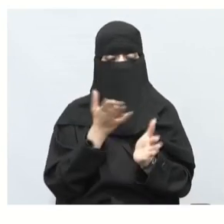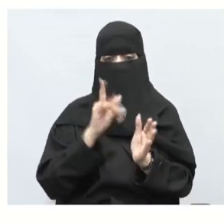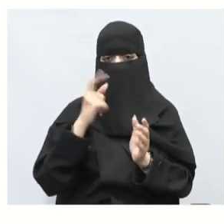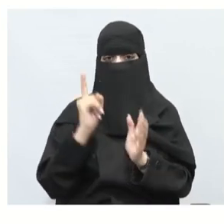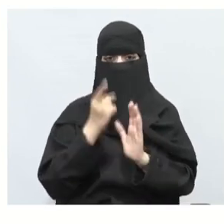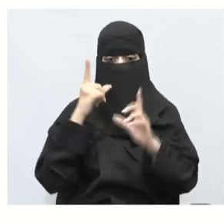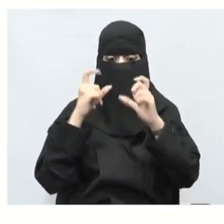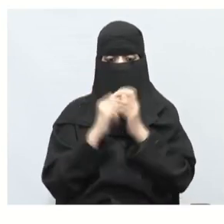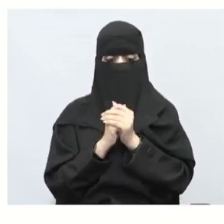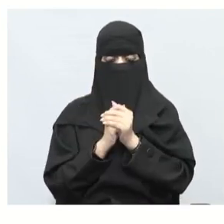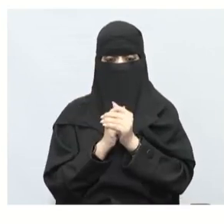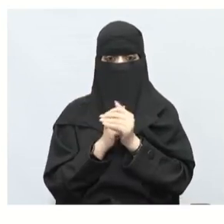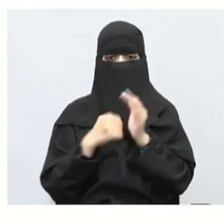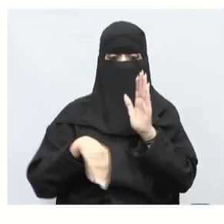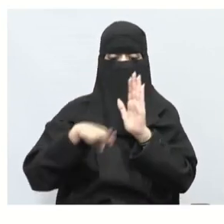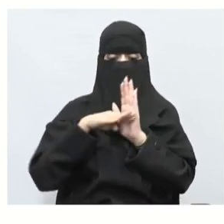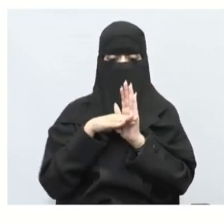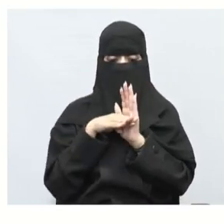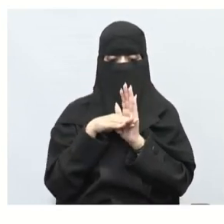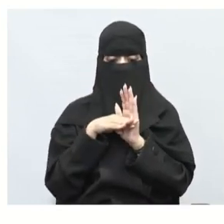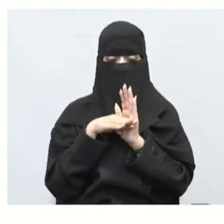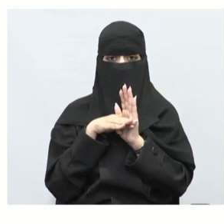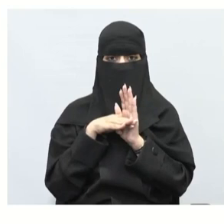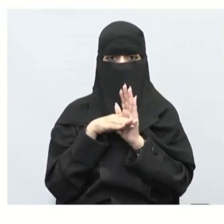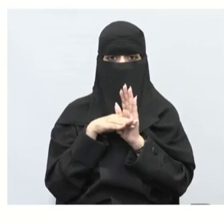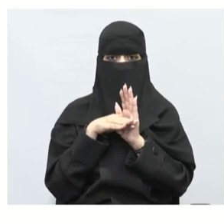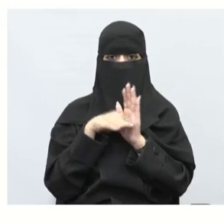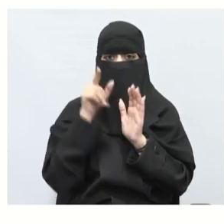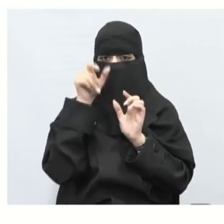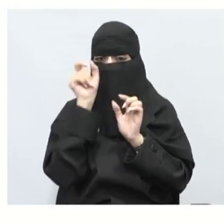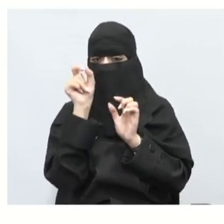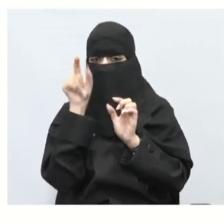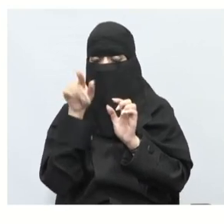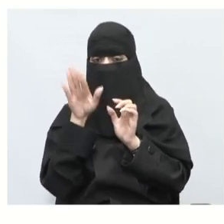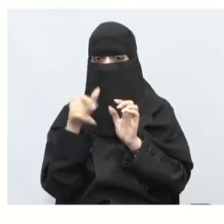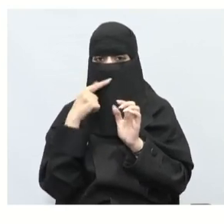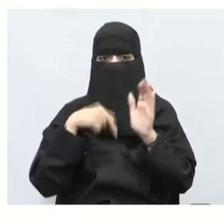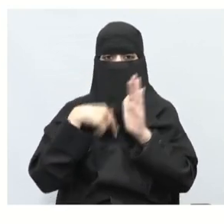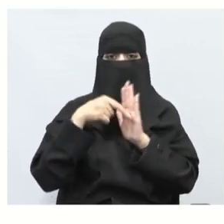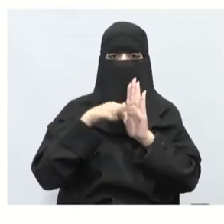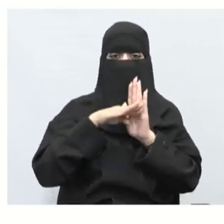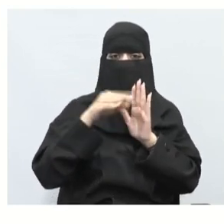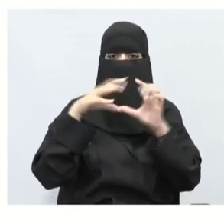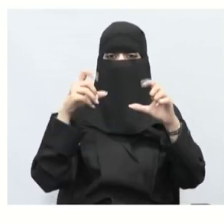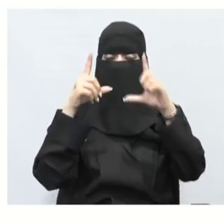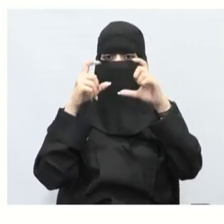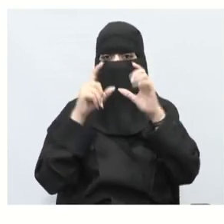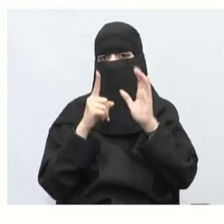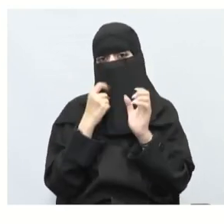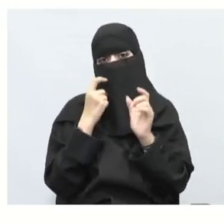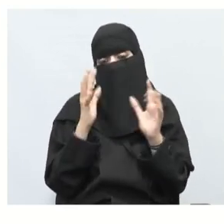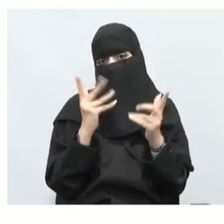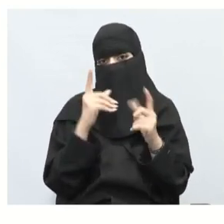أول شيء هنا يلا بدينا من هنا فلما تمشي من هنا هنا في نقطة هنا ثم قام بالتخفيض ثمن ريالين ولكن لا